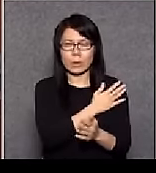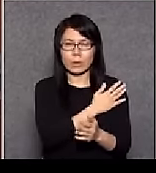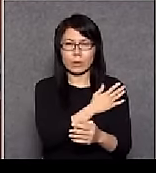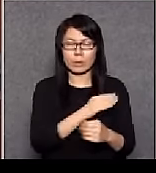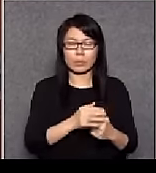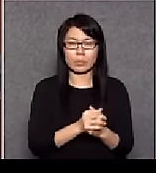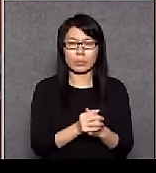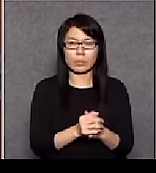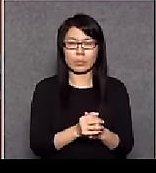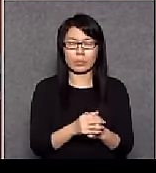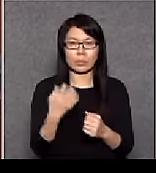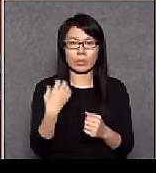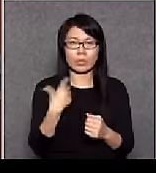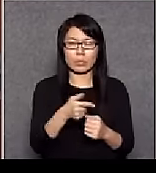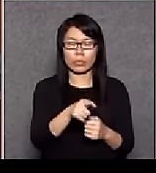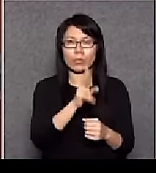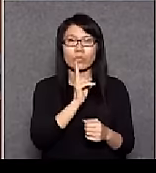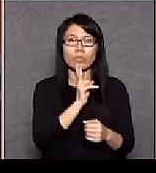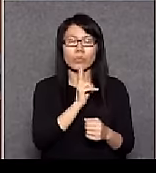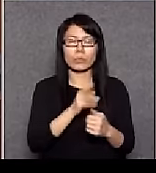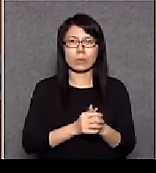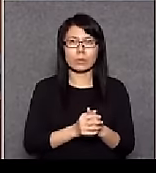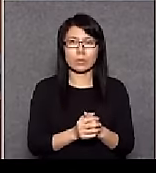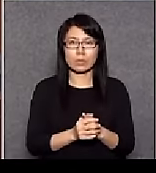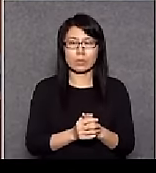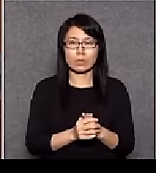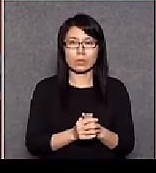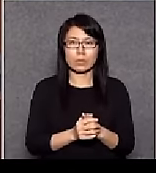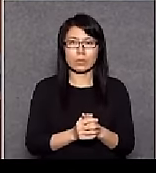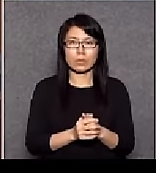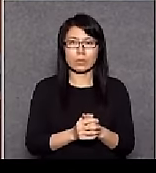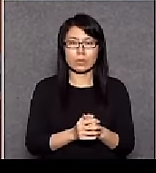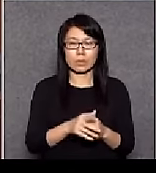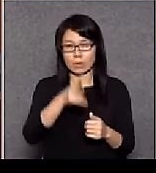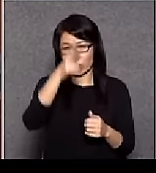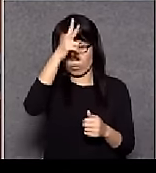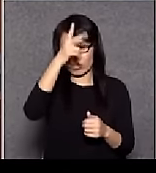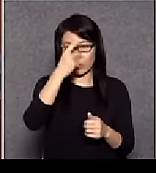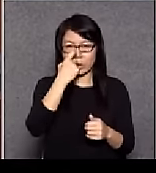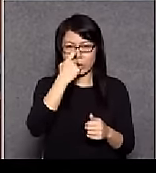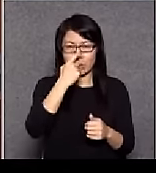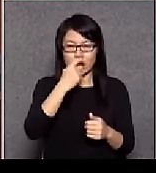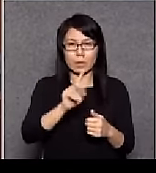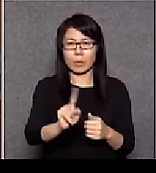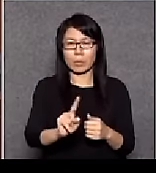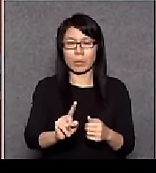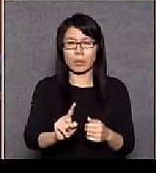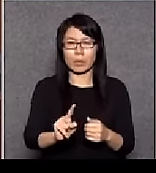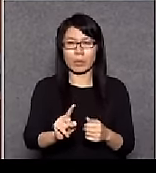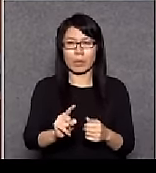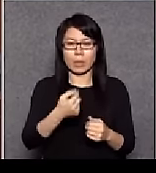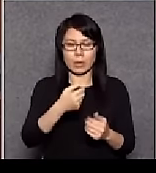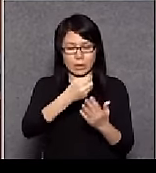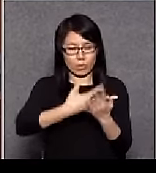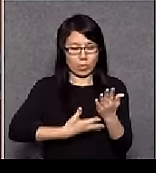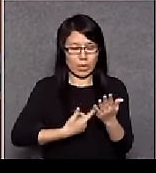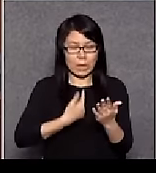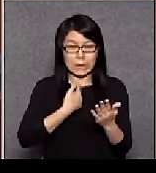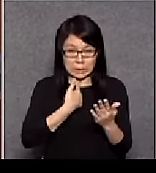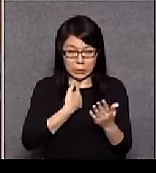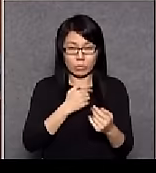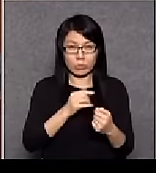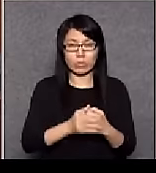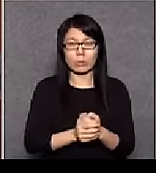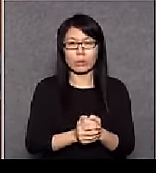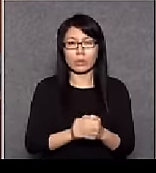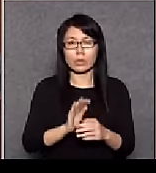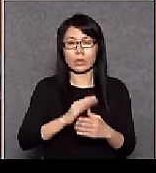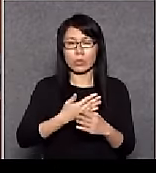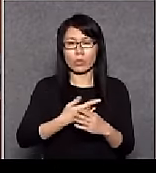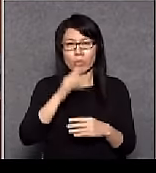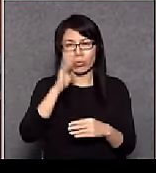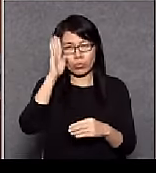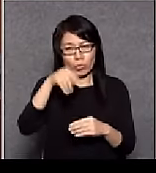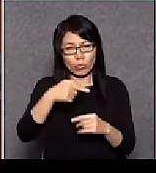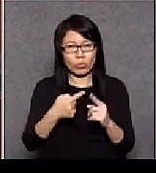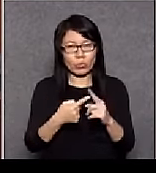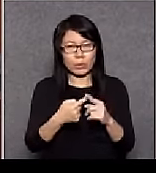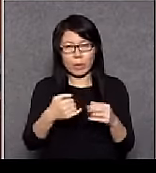說成什麼呢就是梁振英為什麼要推這個條例因為他想移民為敵